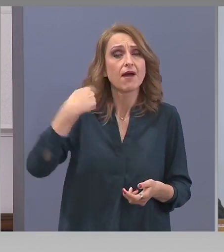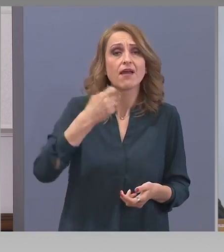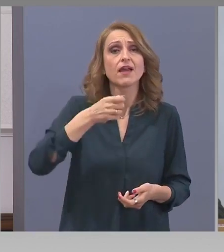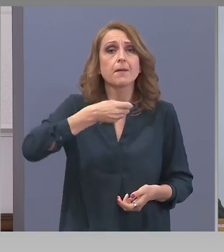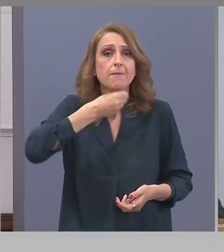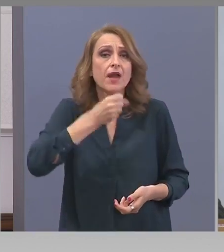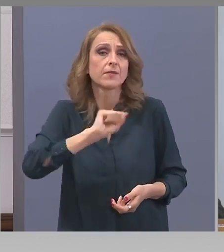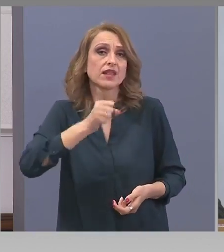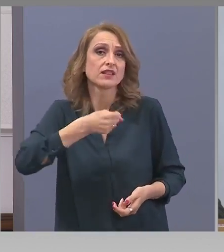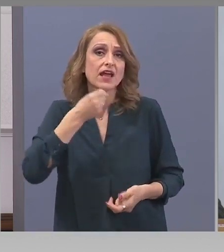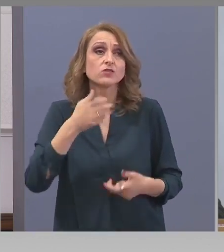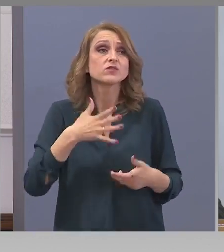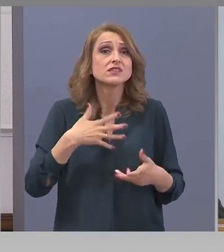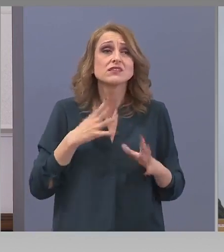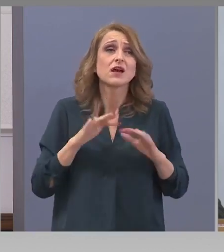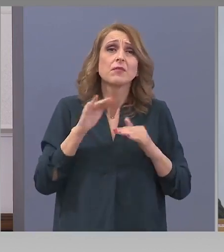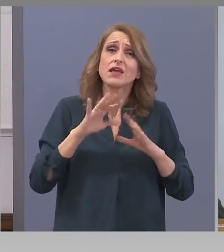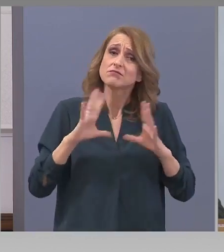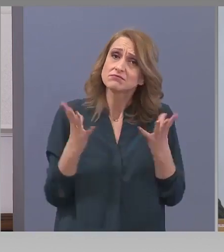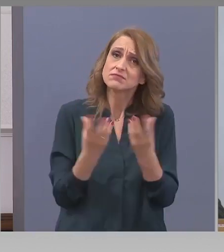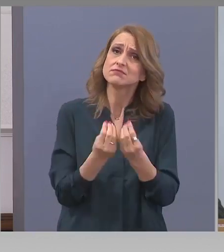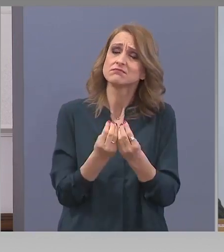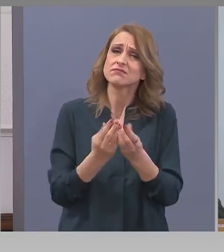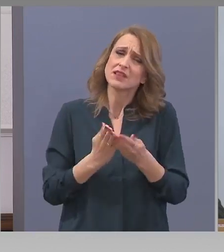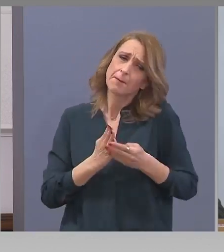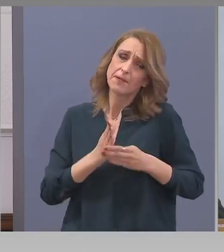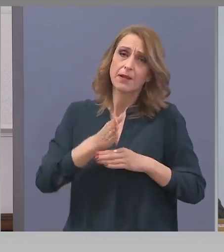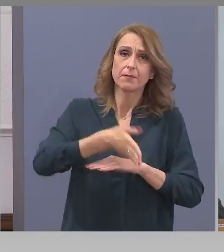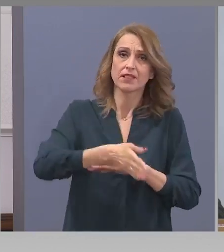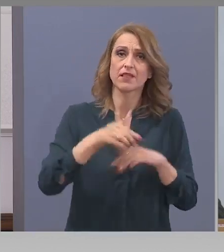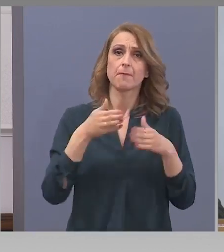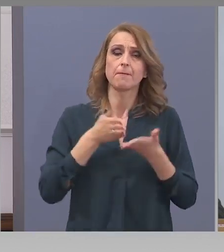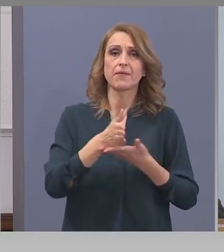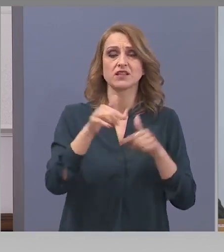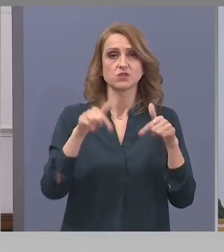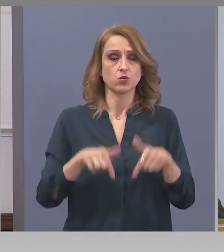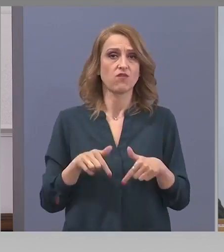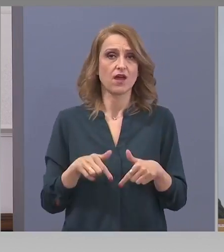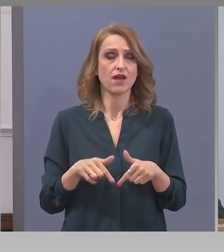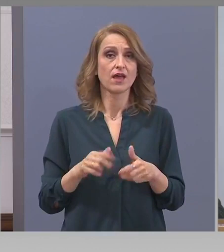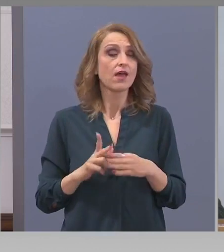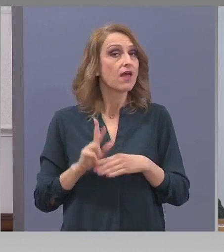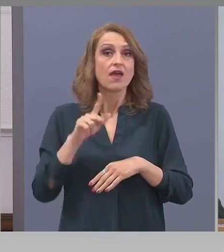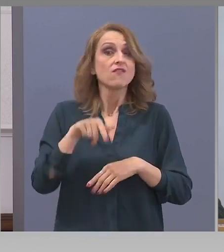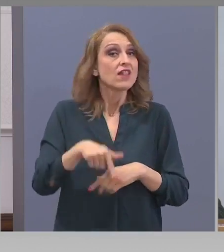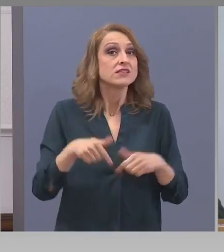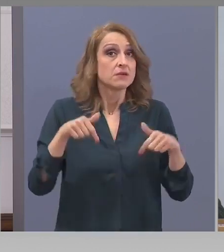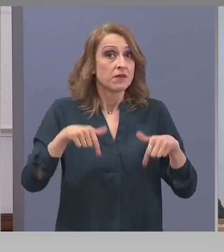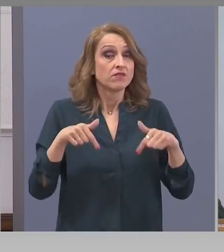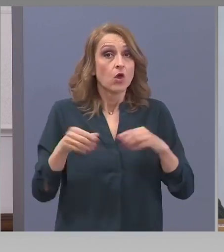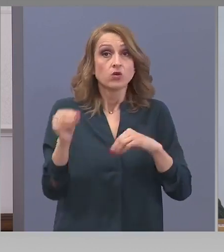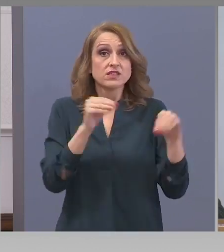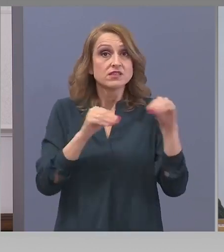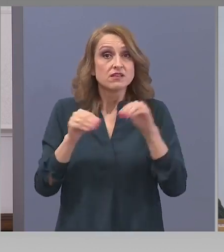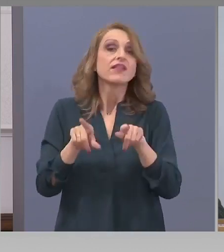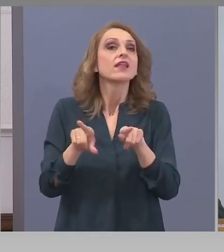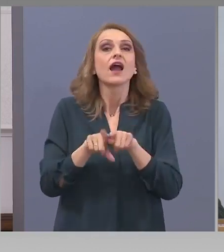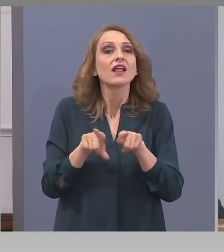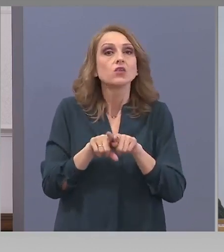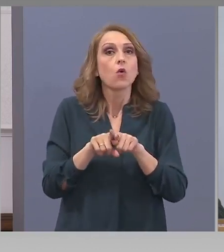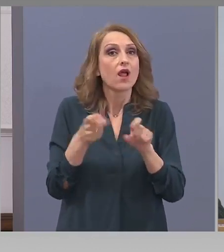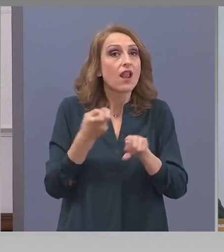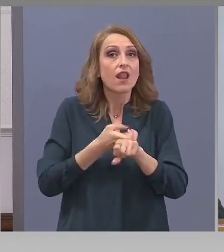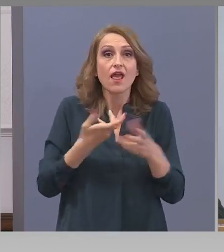които искаме да прекараме през това горнило. Влизаме в този съвет като лекари и ще